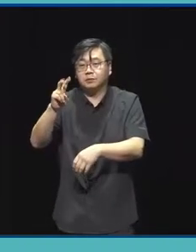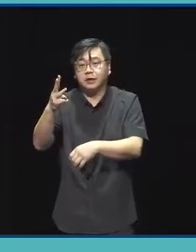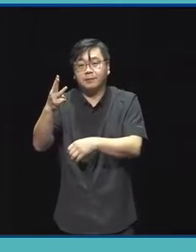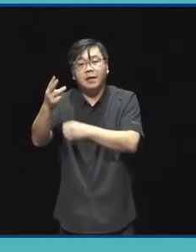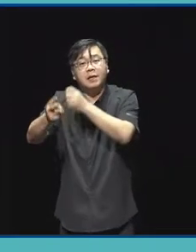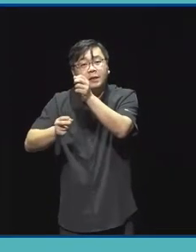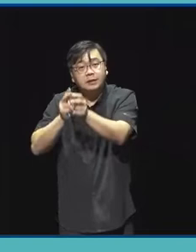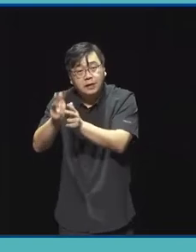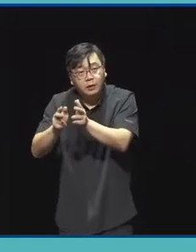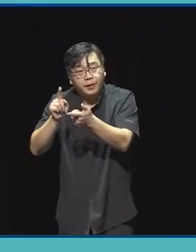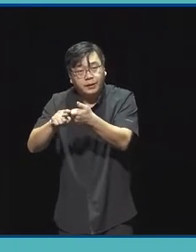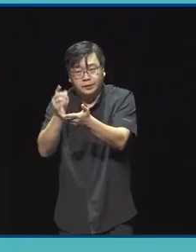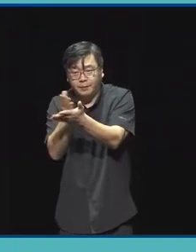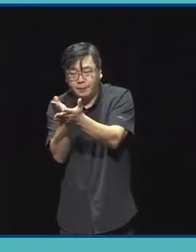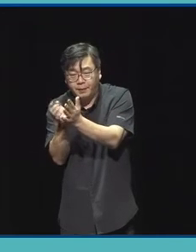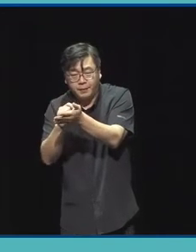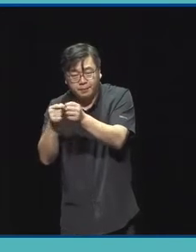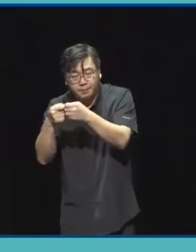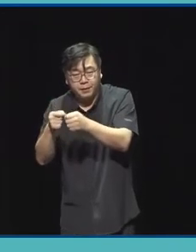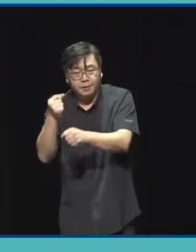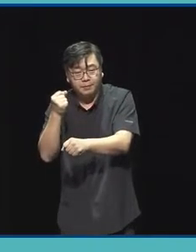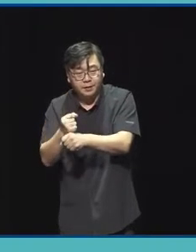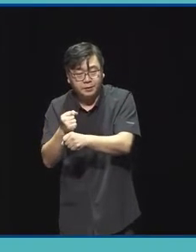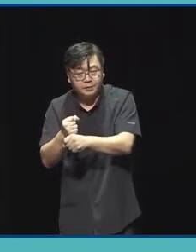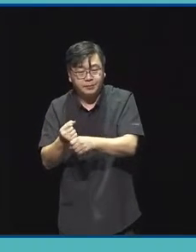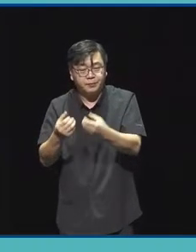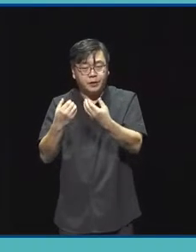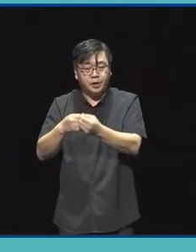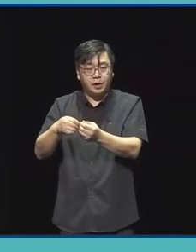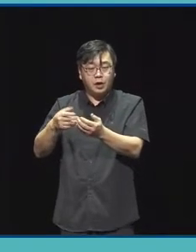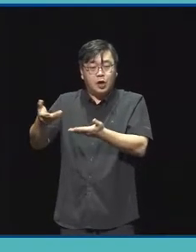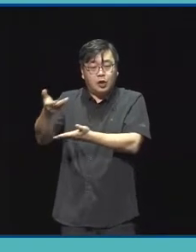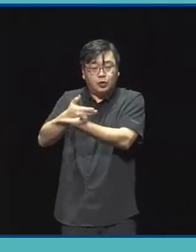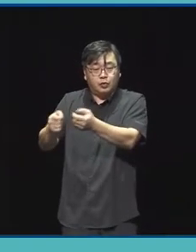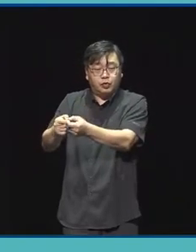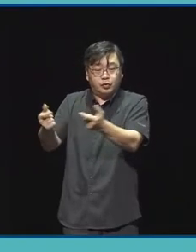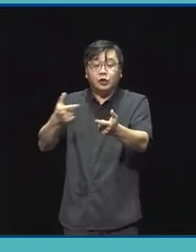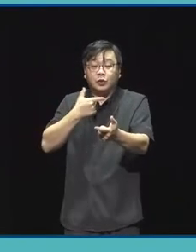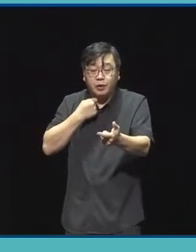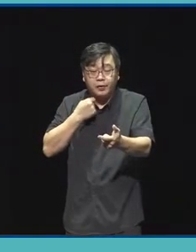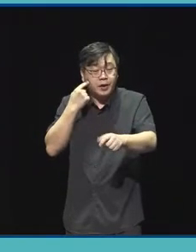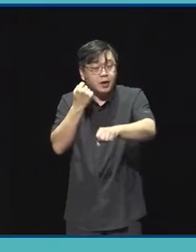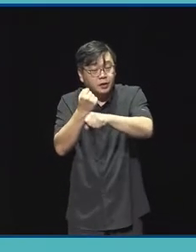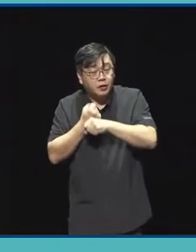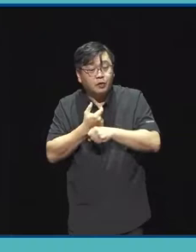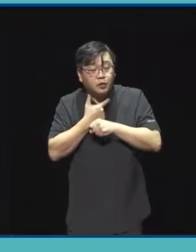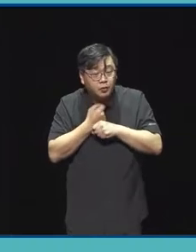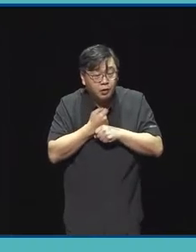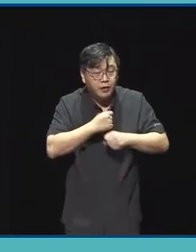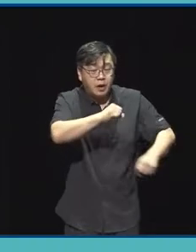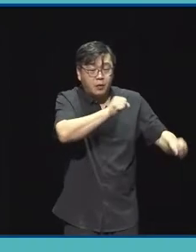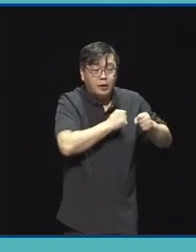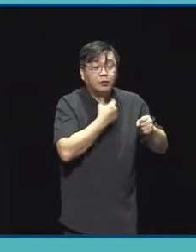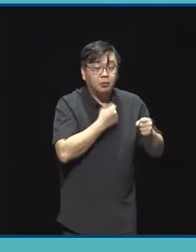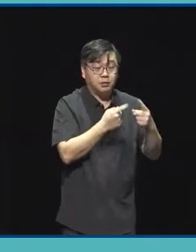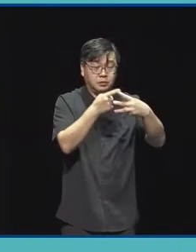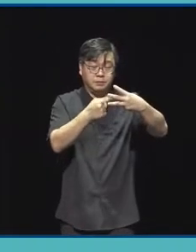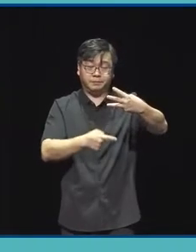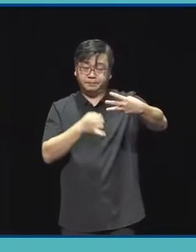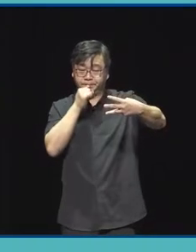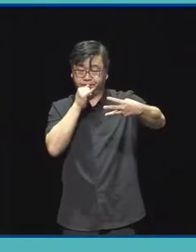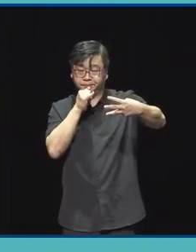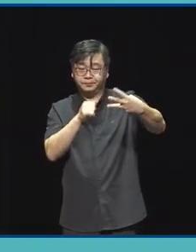세분화하였습니다 그것이 교류 확산형, 비평연구형, 열린활동형인데요 특히 열린활동형은